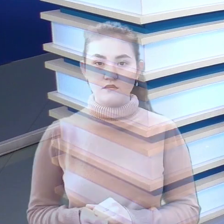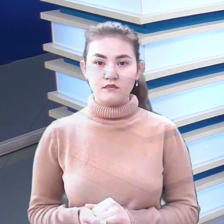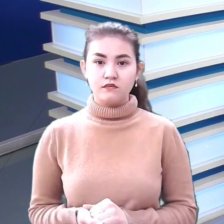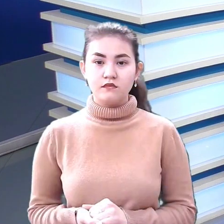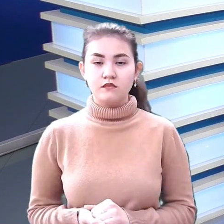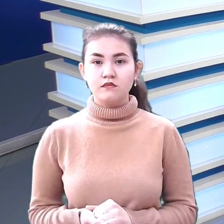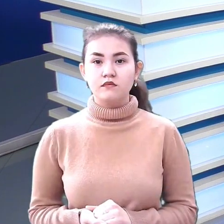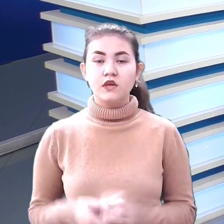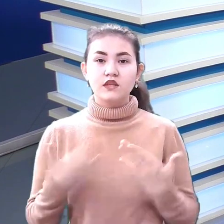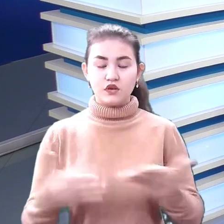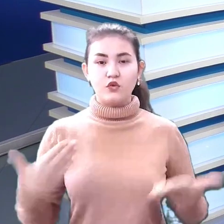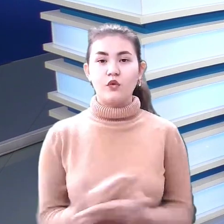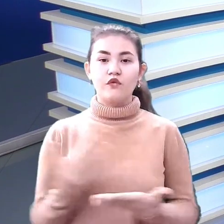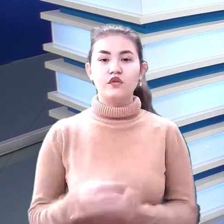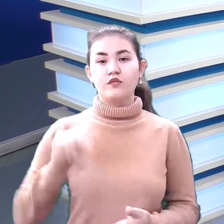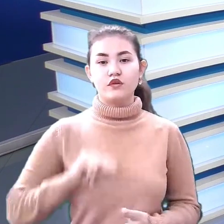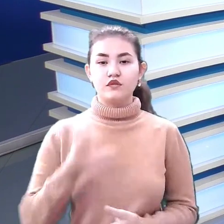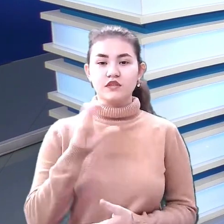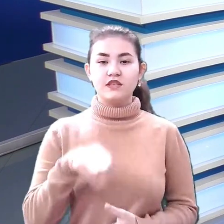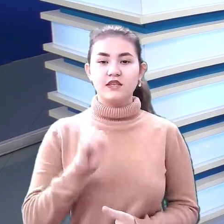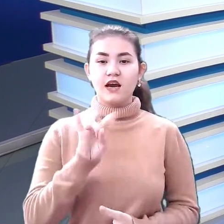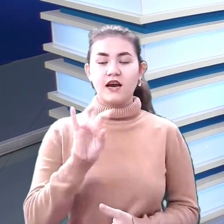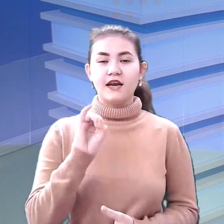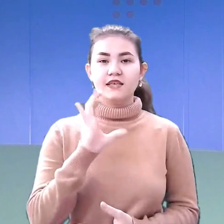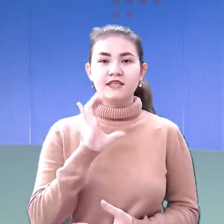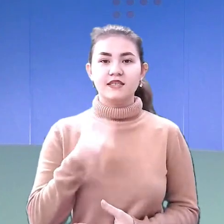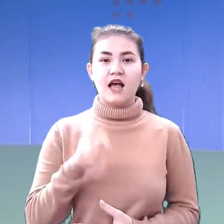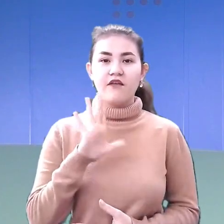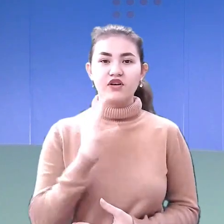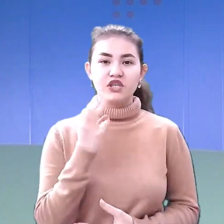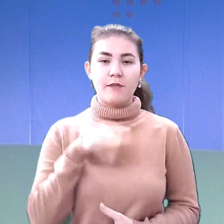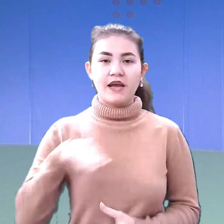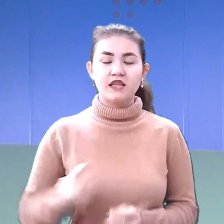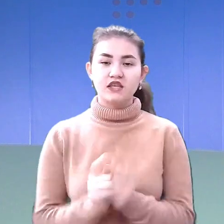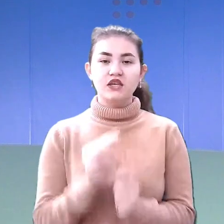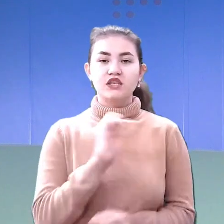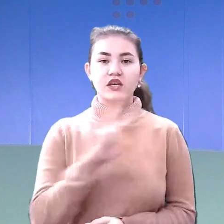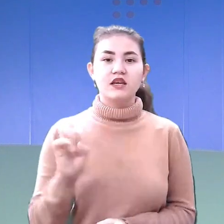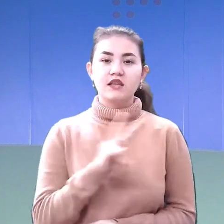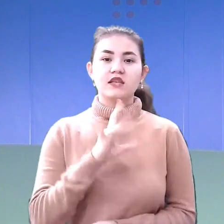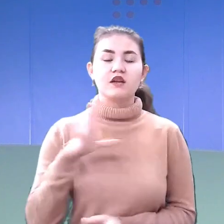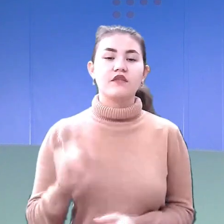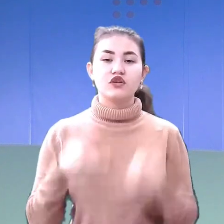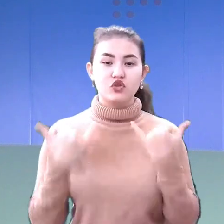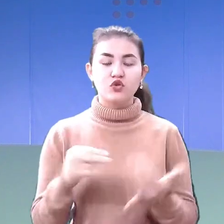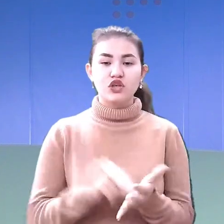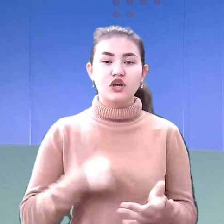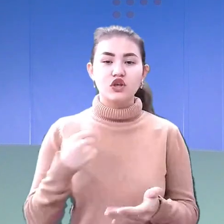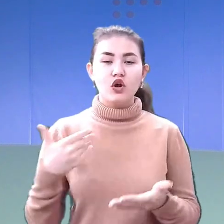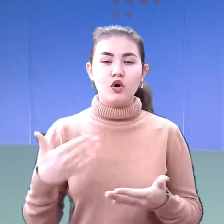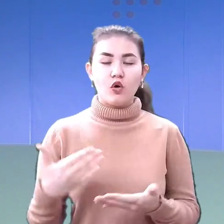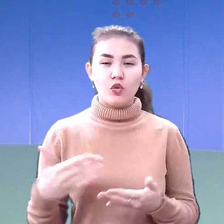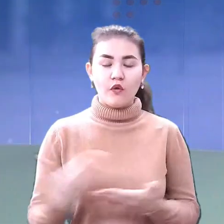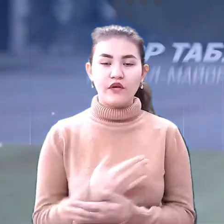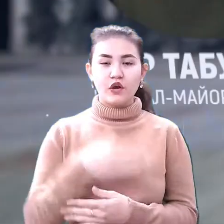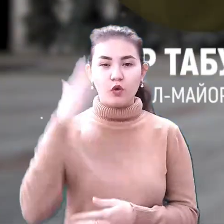Це новина у студії Станіслав Шемет, жестова мова Жанна Назарова. Відсьогодні на Черкащині новий голова обласної військової